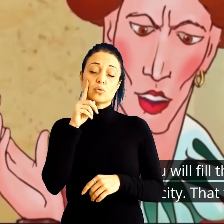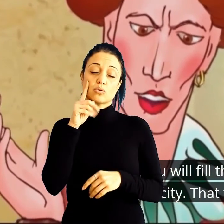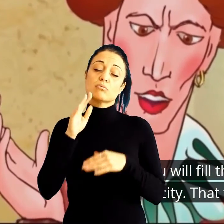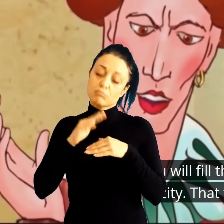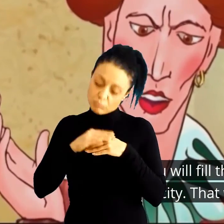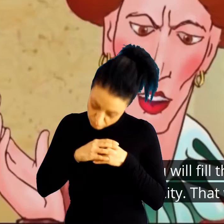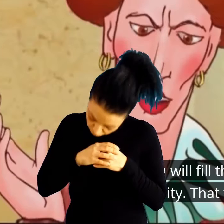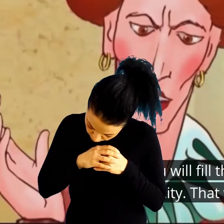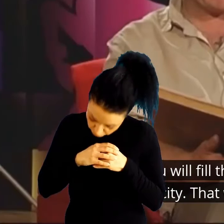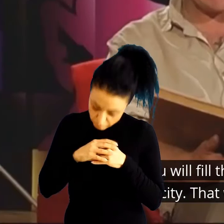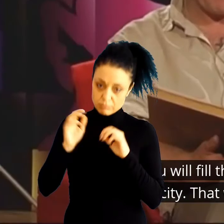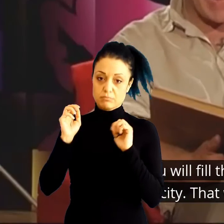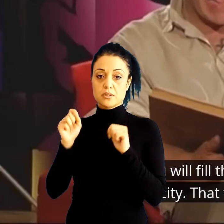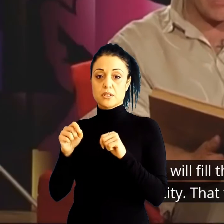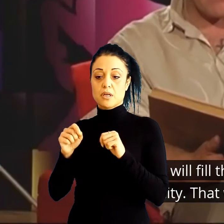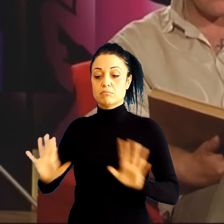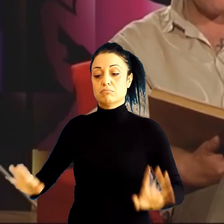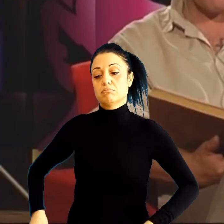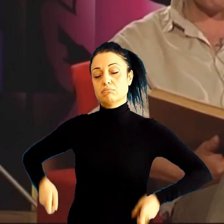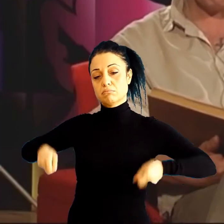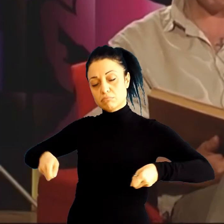нај сладка. Ме разбра!